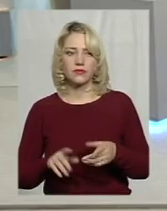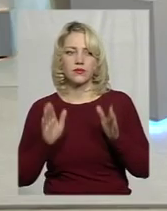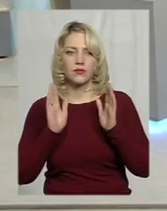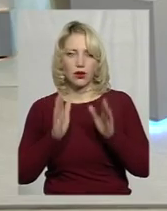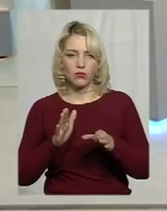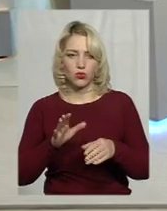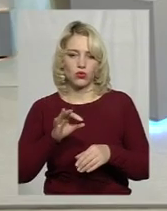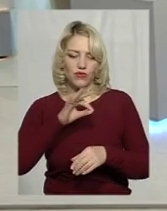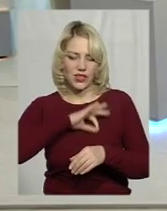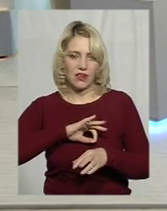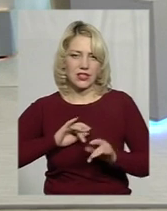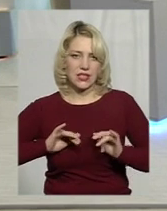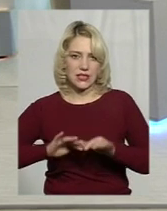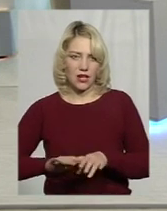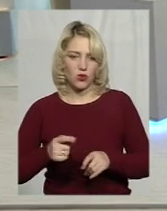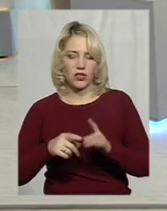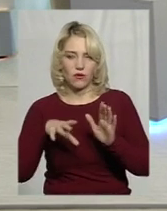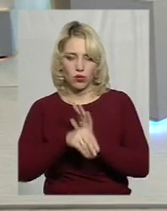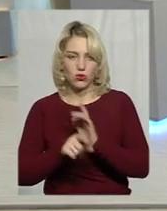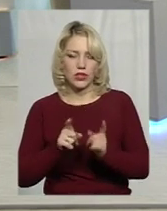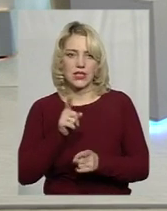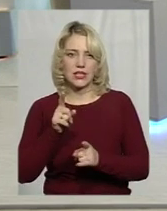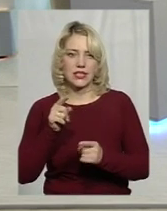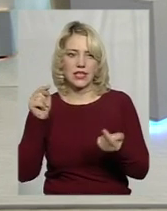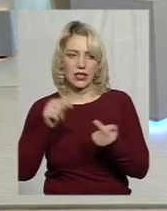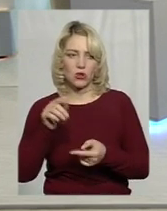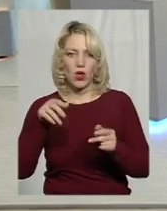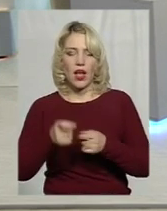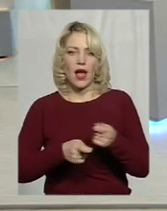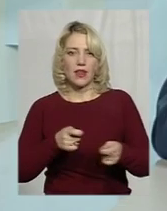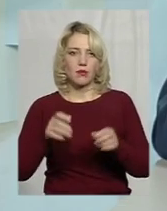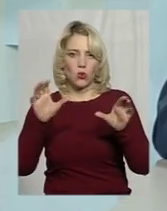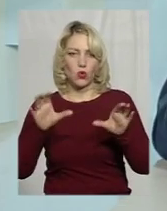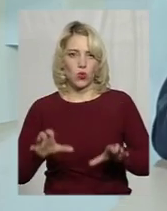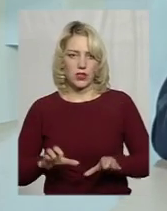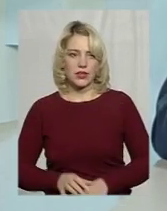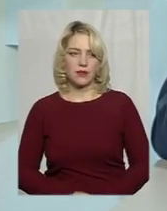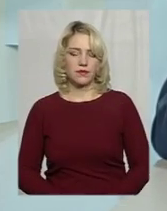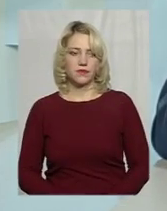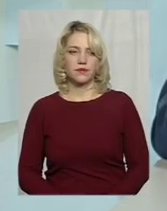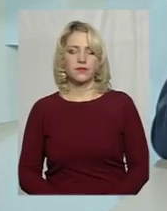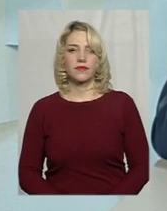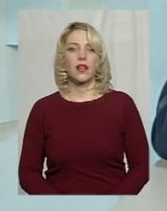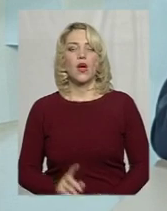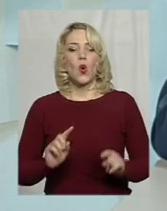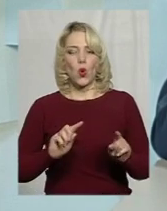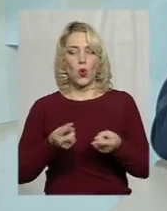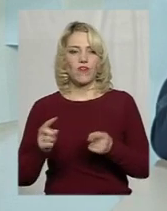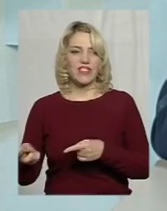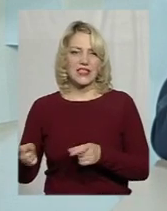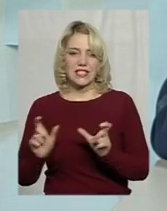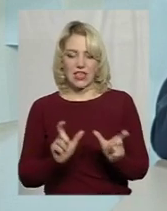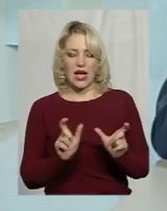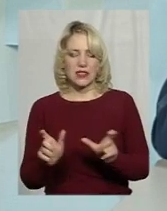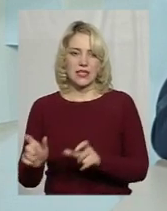будуть вживатися заходи, згідно, в тому числі, згідно адмінкодексу, і кодексу, от, конфіскація, я сразу так скажу,